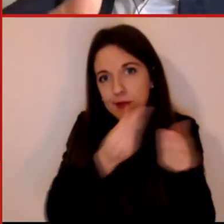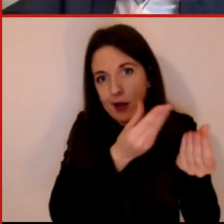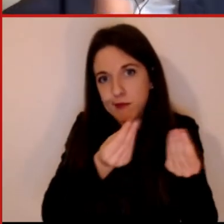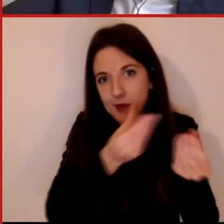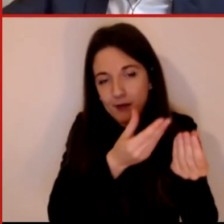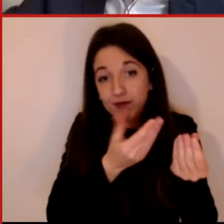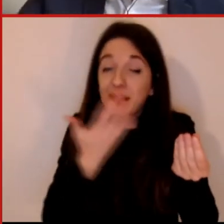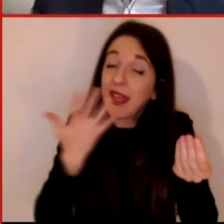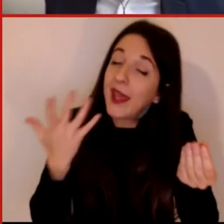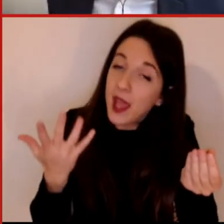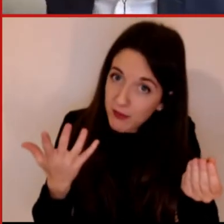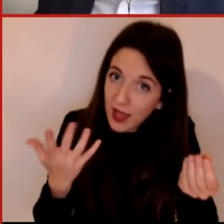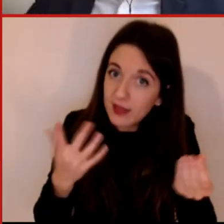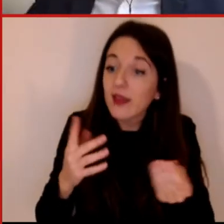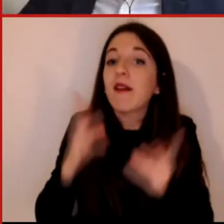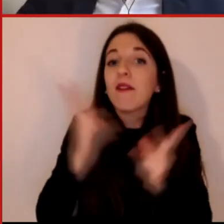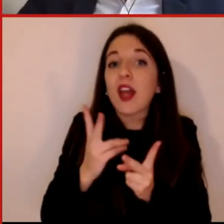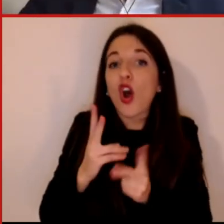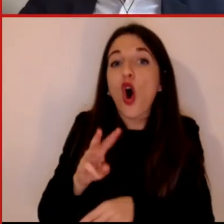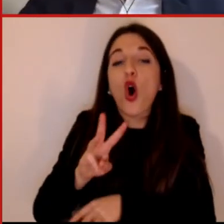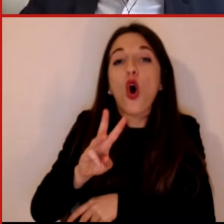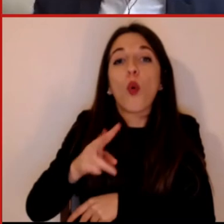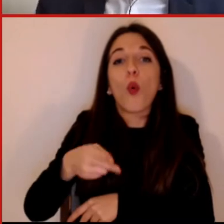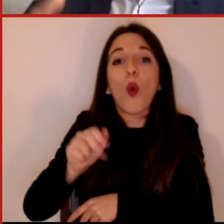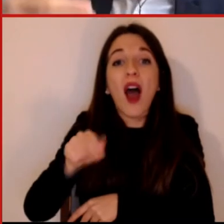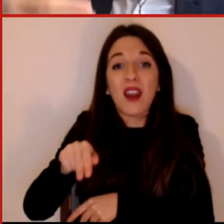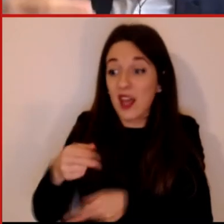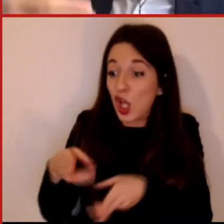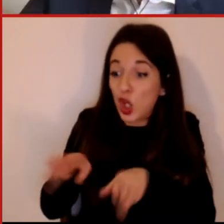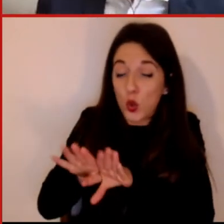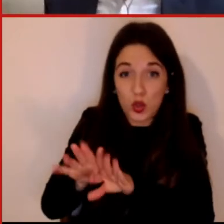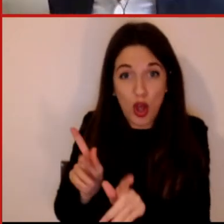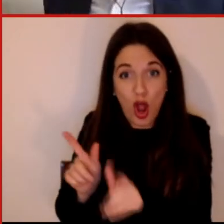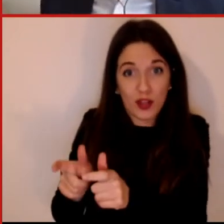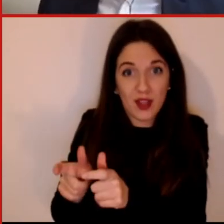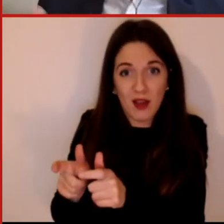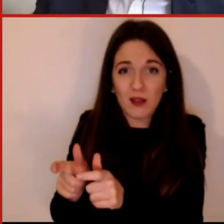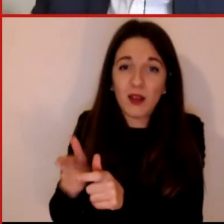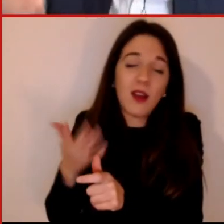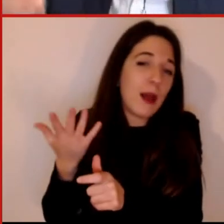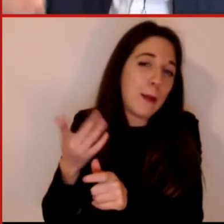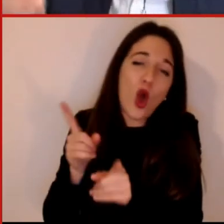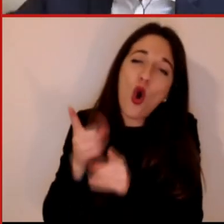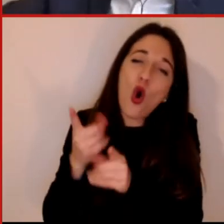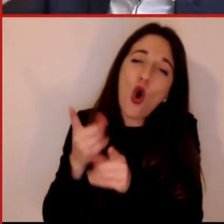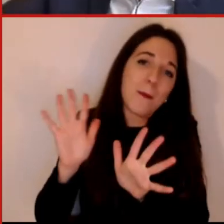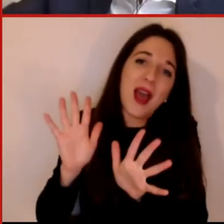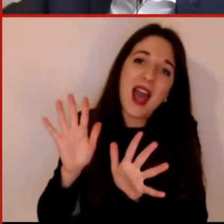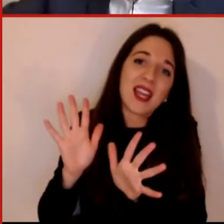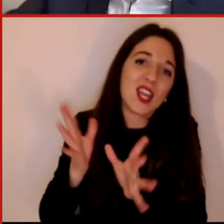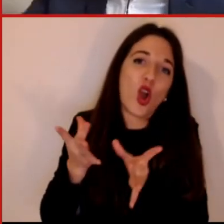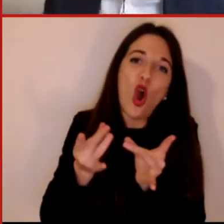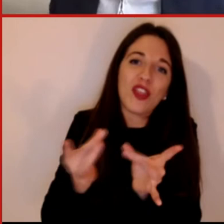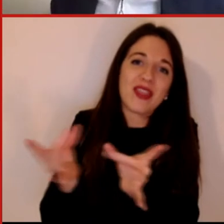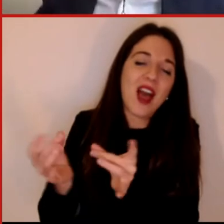numero di casi che in realtà venivano importati negli altri paesi del mondo arrivano da altre parti della Cina, che una volta che chiudevamo la Cina e